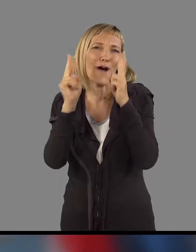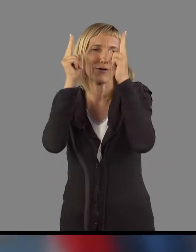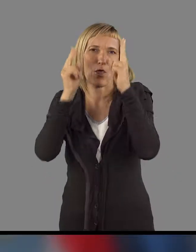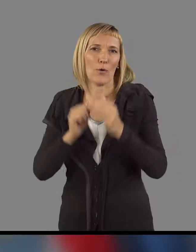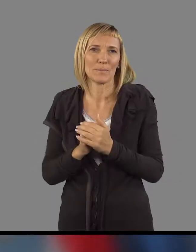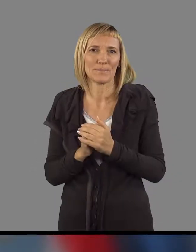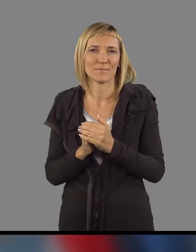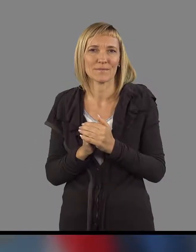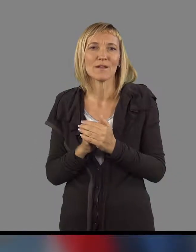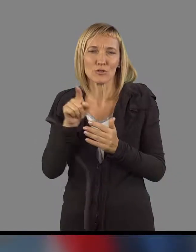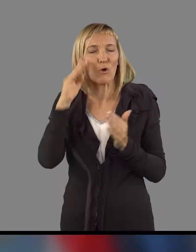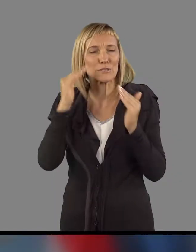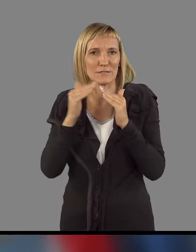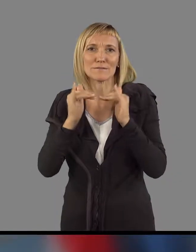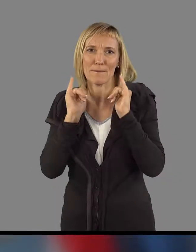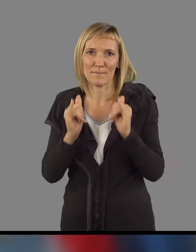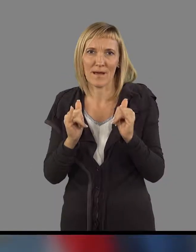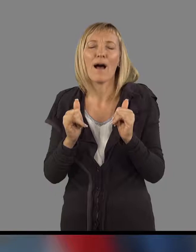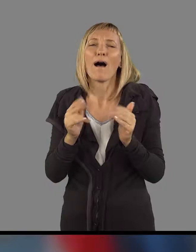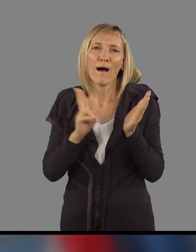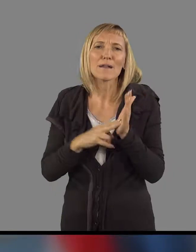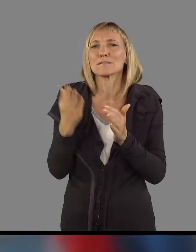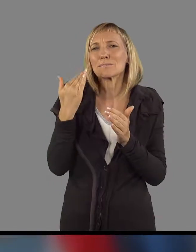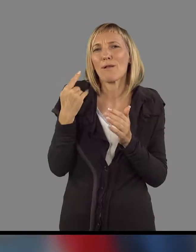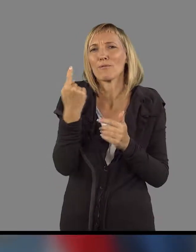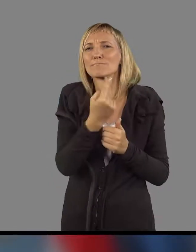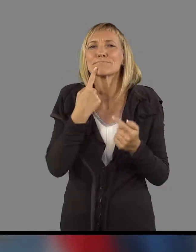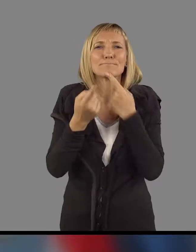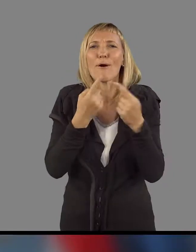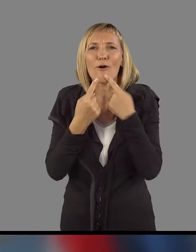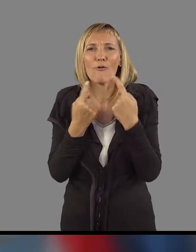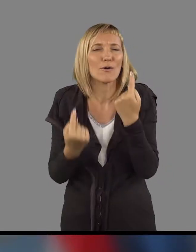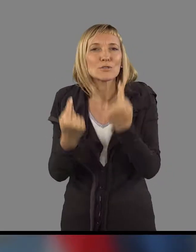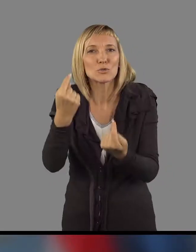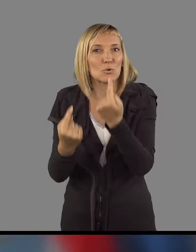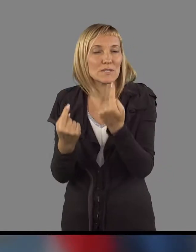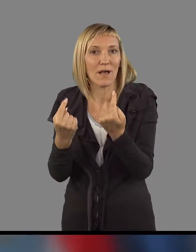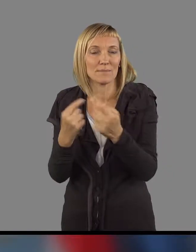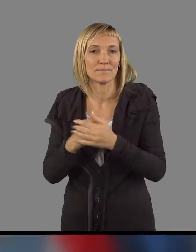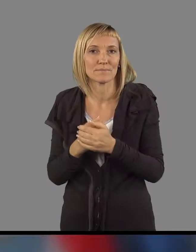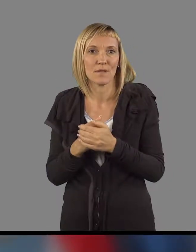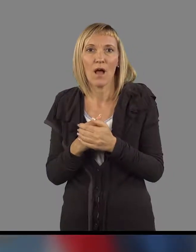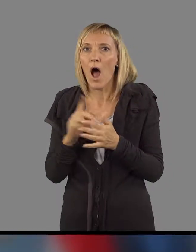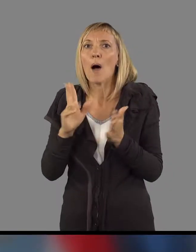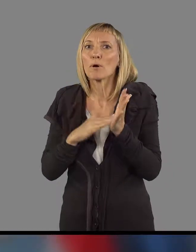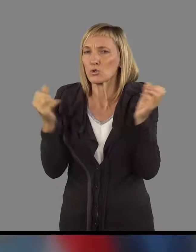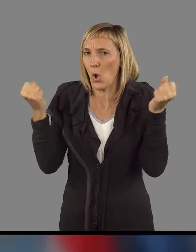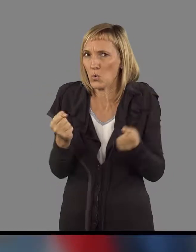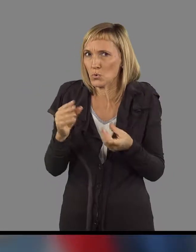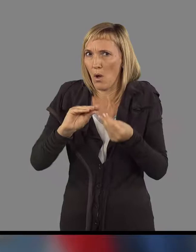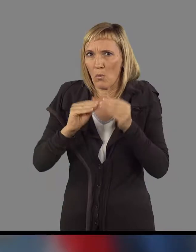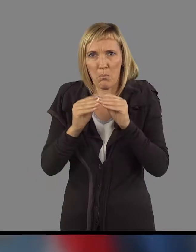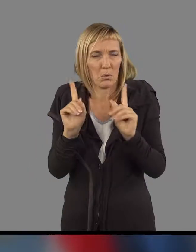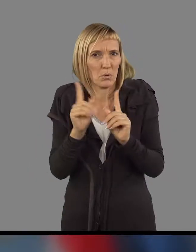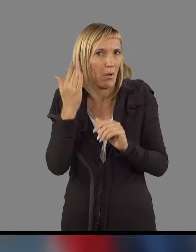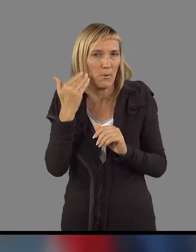s tem se strinjam. Imeli smo nekaj pogovora o tem, ja, vendar kakšnih hujših zapletov